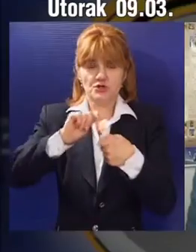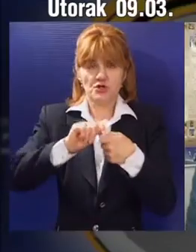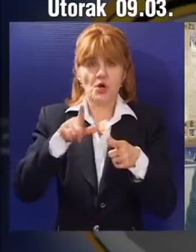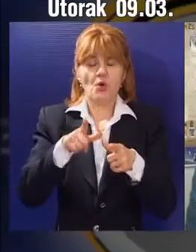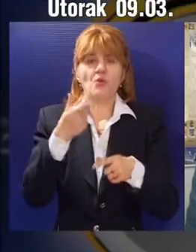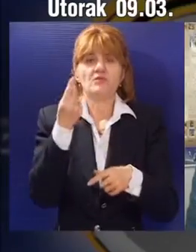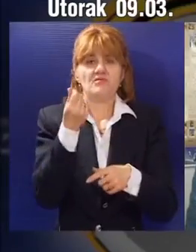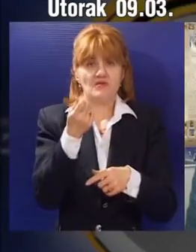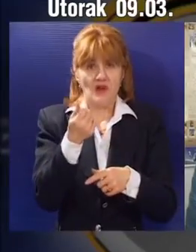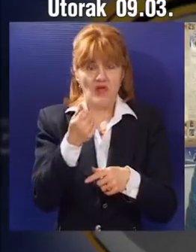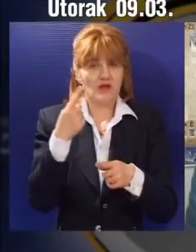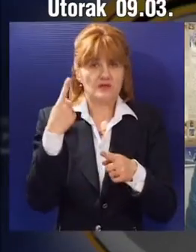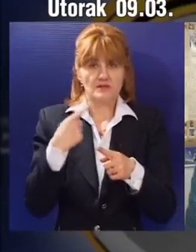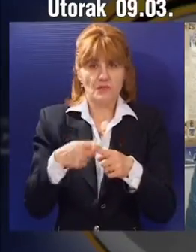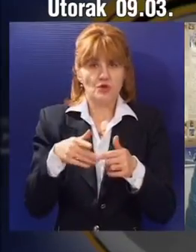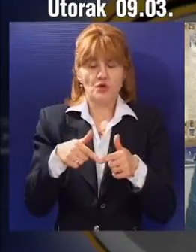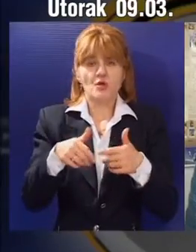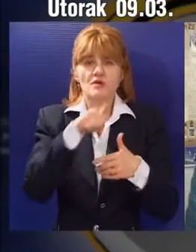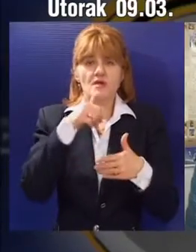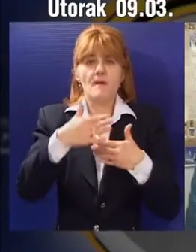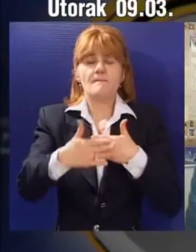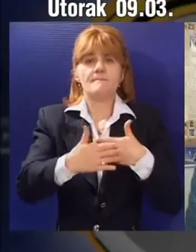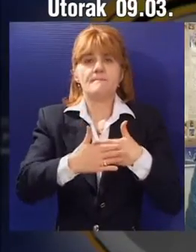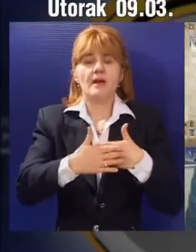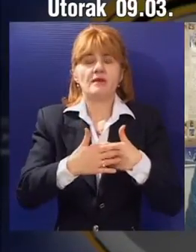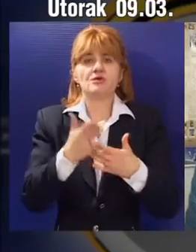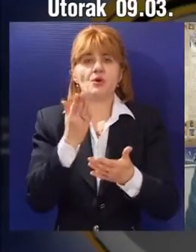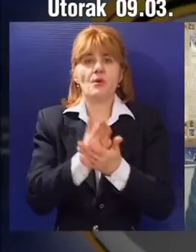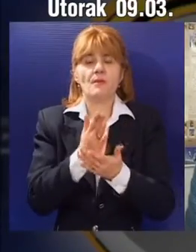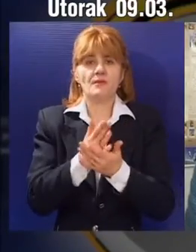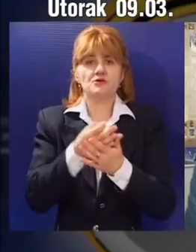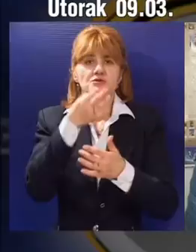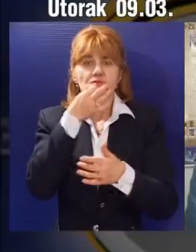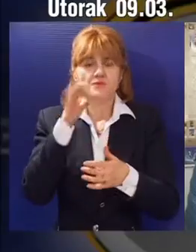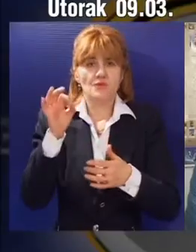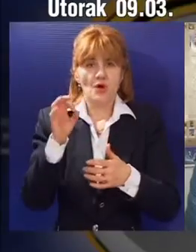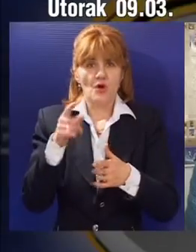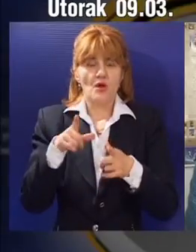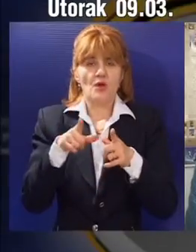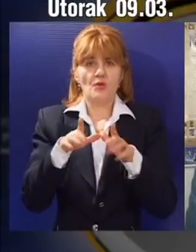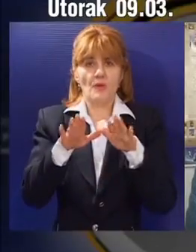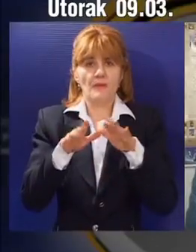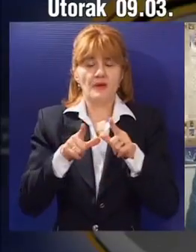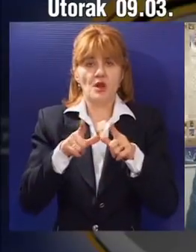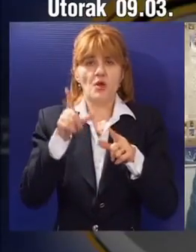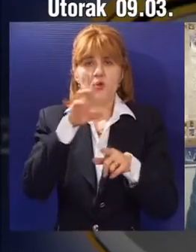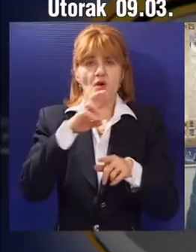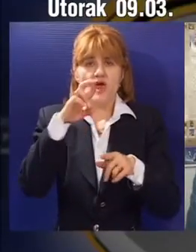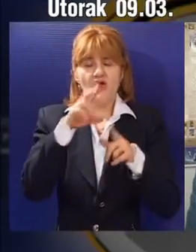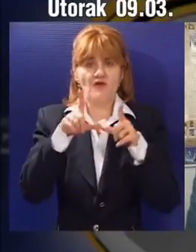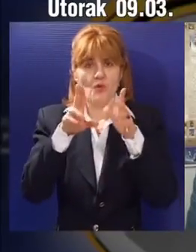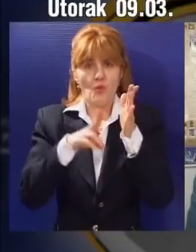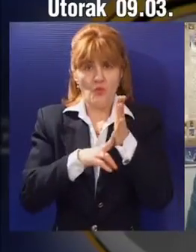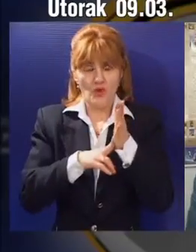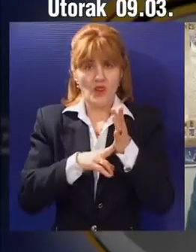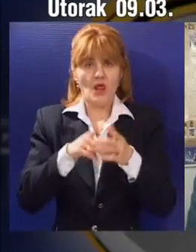zbog toga što smo blizu da dođemo i da budemo kandidati za primjer u Skuniju, da će vam